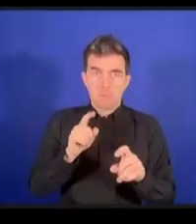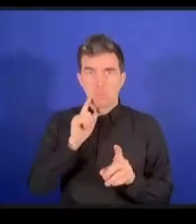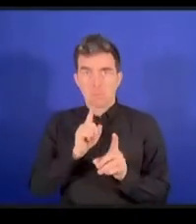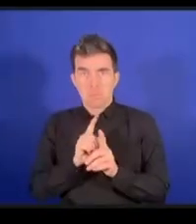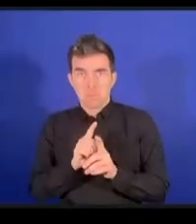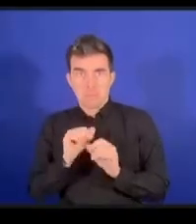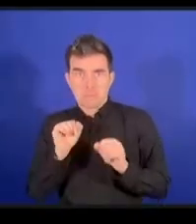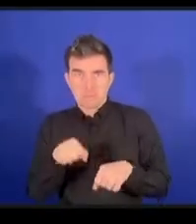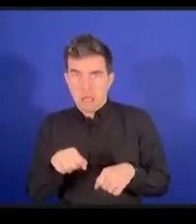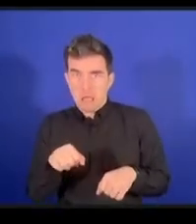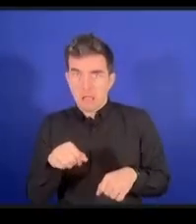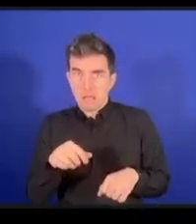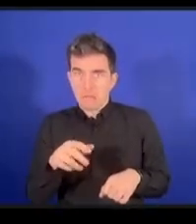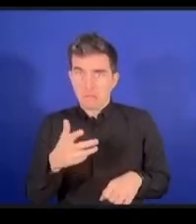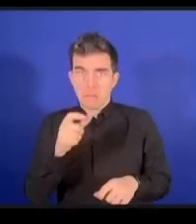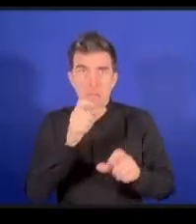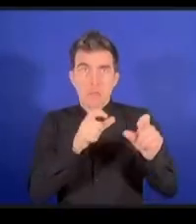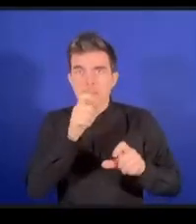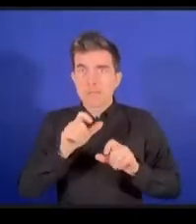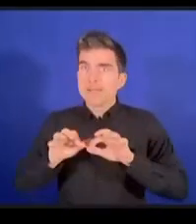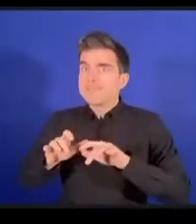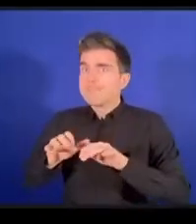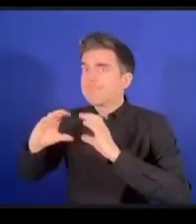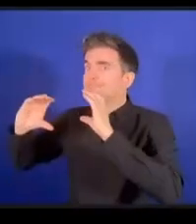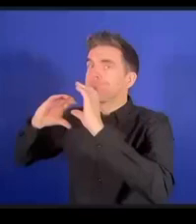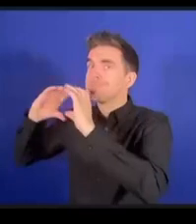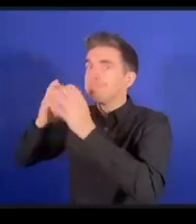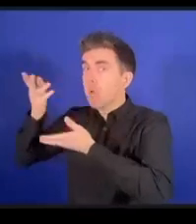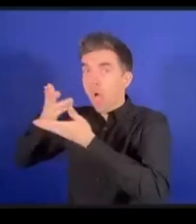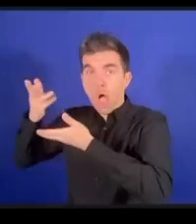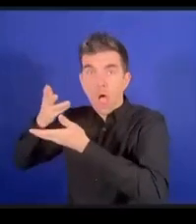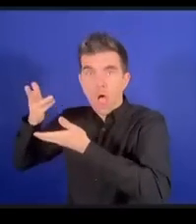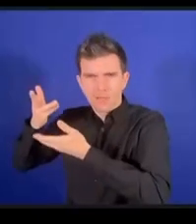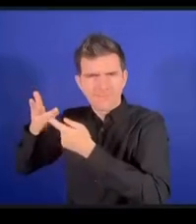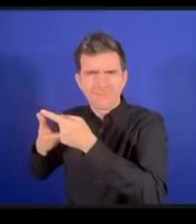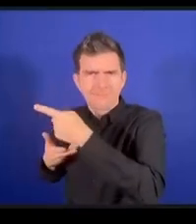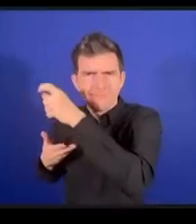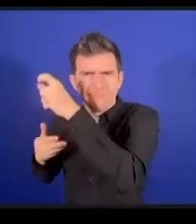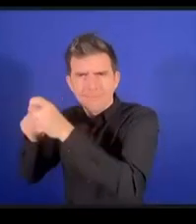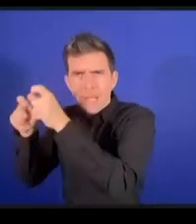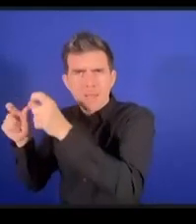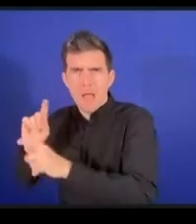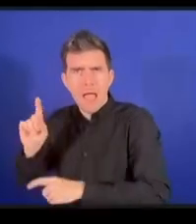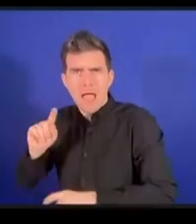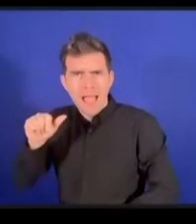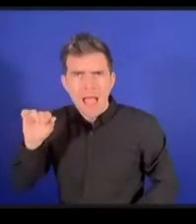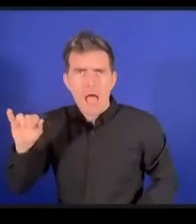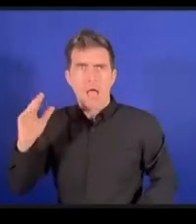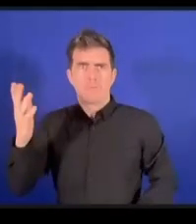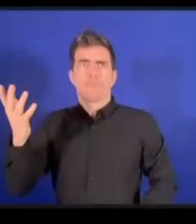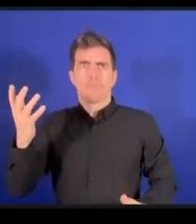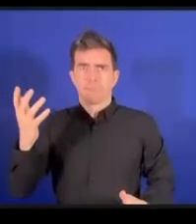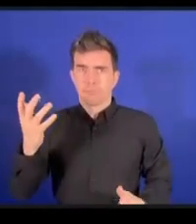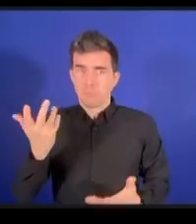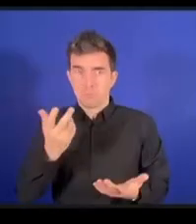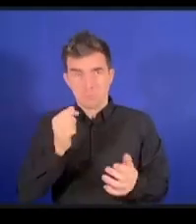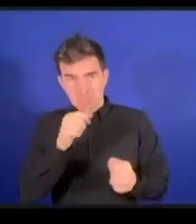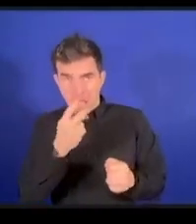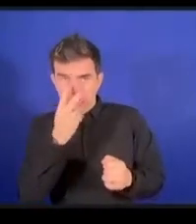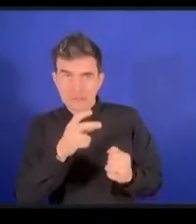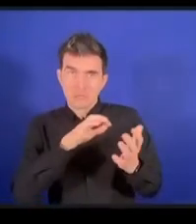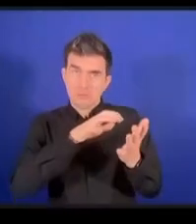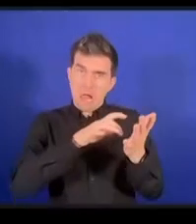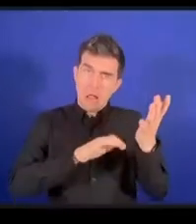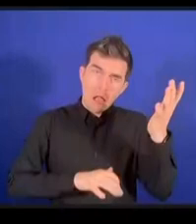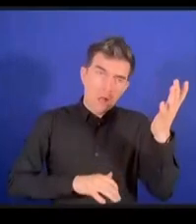センテンスで書いてもできるということですしかしAIというのはもっと広い分野です例えば新型ニュラル